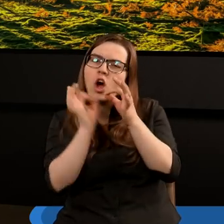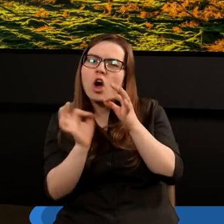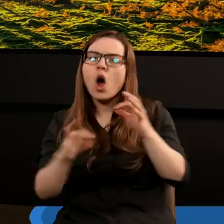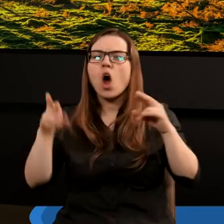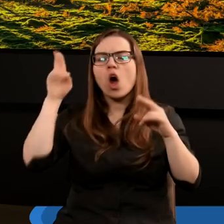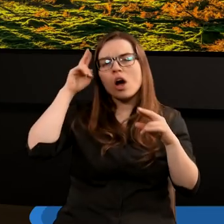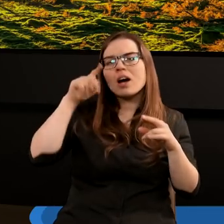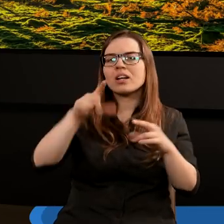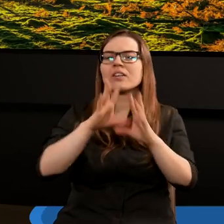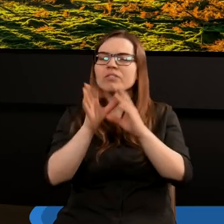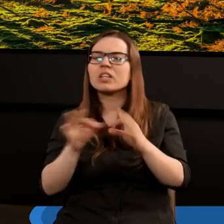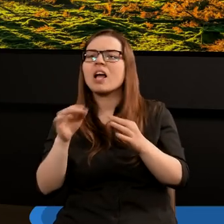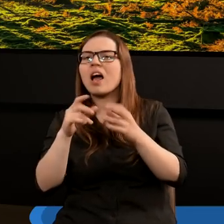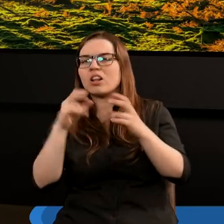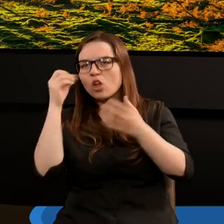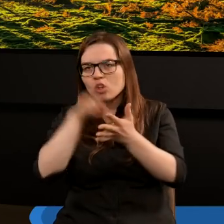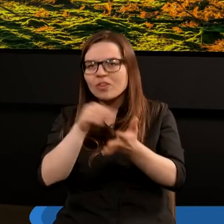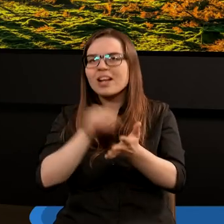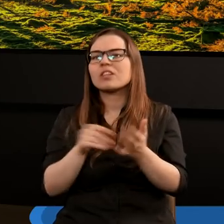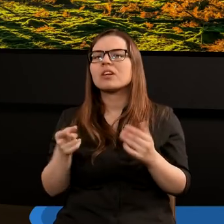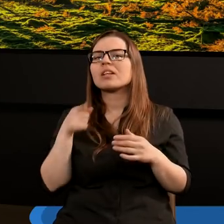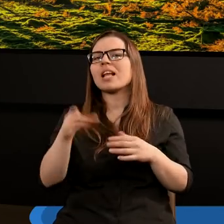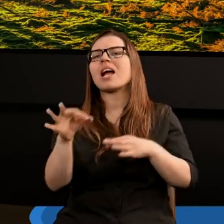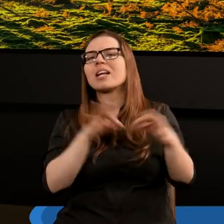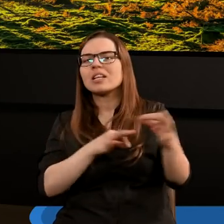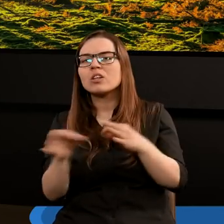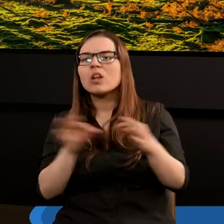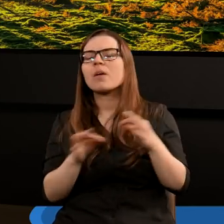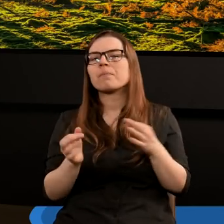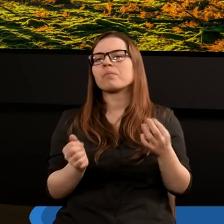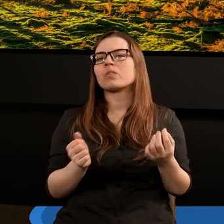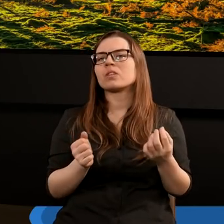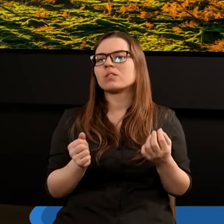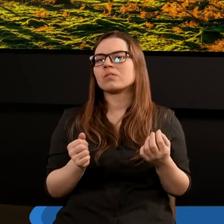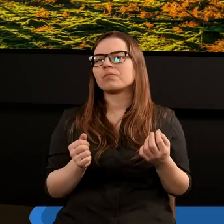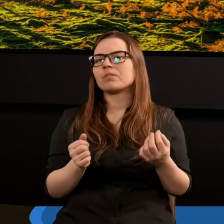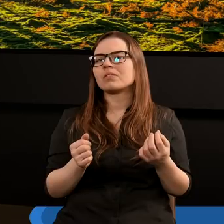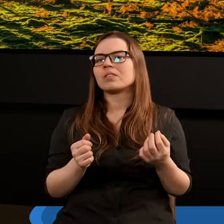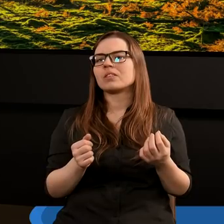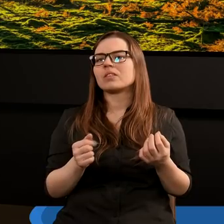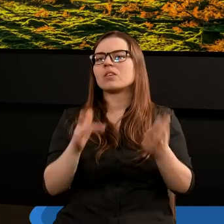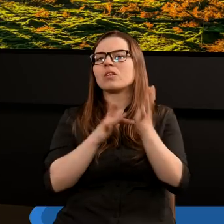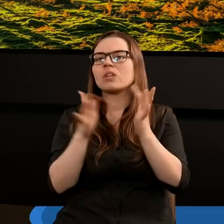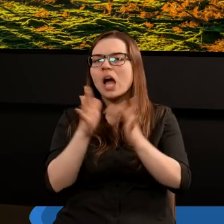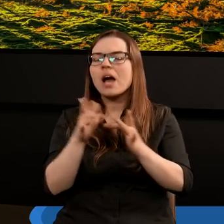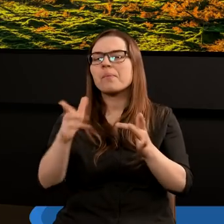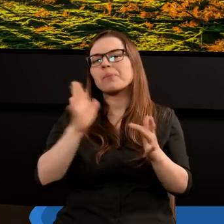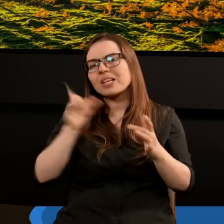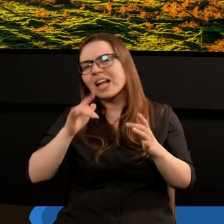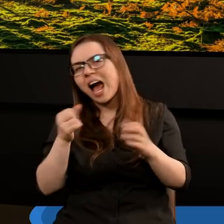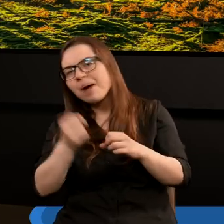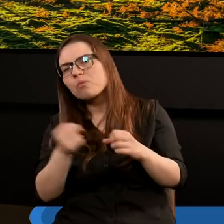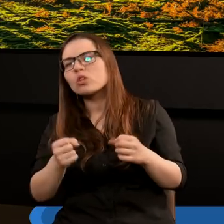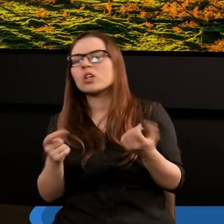żebyśmy robili i opowiadali o swoim doświadczeniu. Pamiętacie pewnie historię Kraina Grezyńczyków, Pan Jezus przybywa za